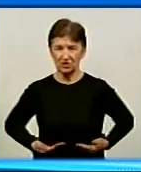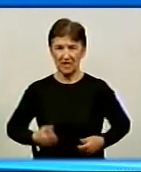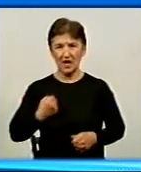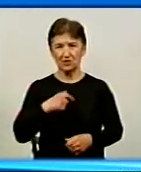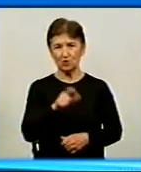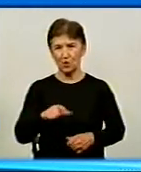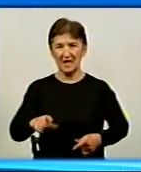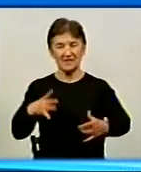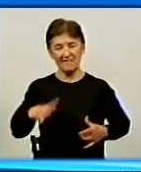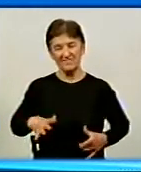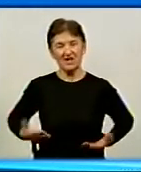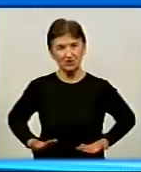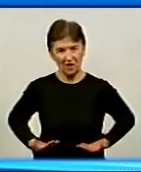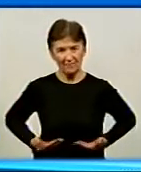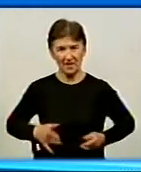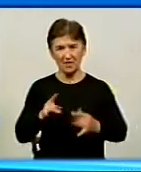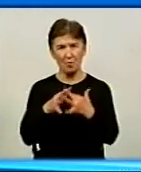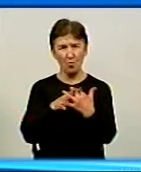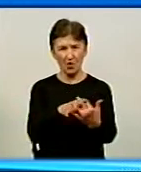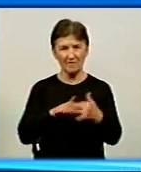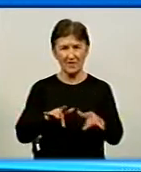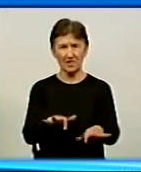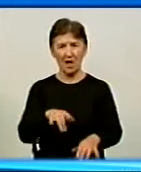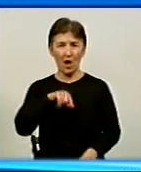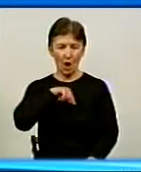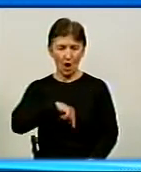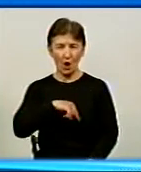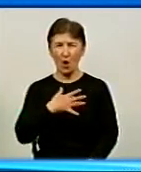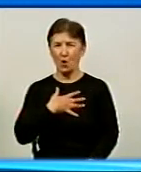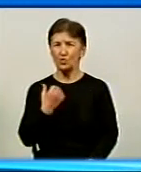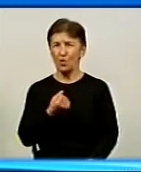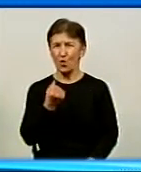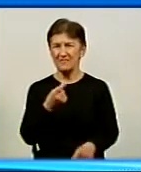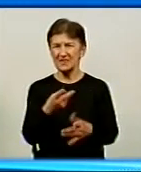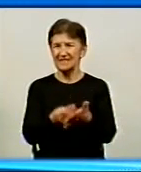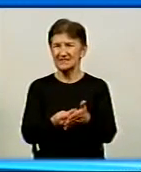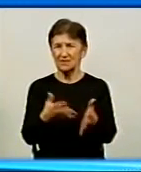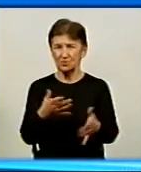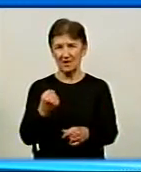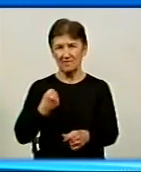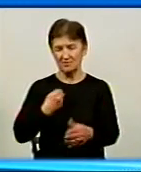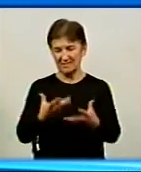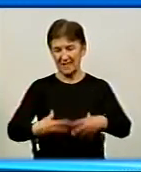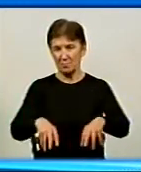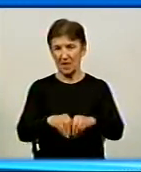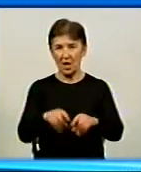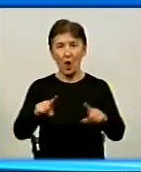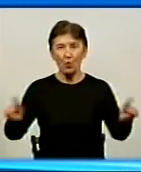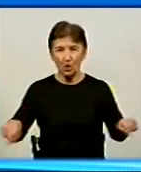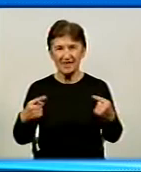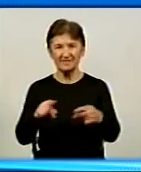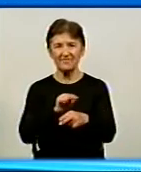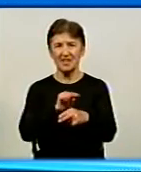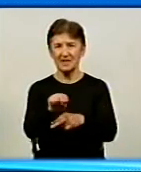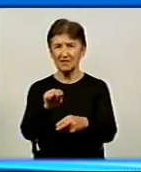навички виживання у зоні бойових дій, навчають духовно-просвітницькій роботі з сім'ями військовослужбовців. Організували навчання